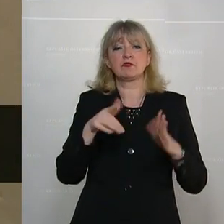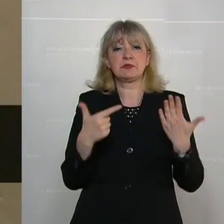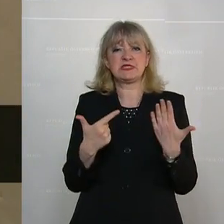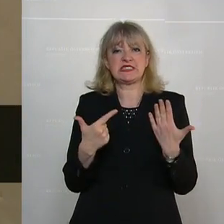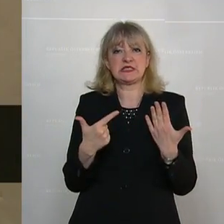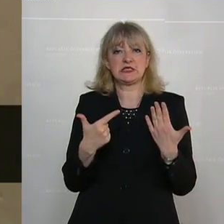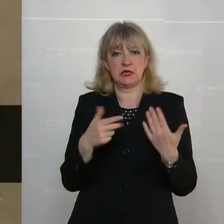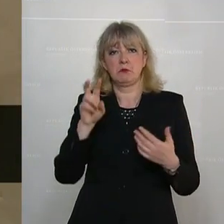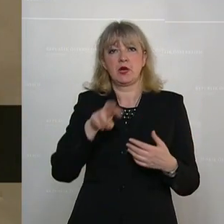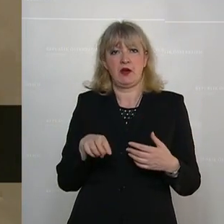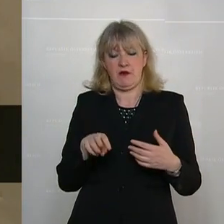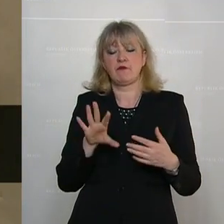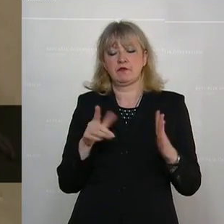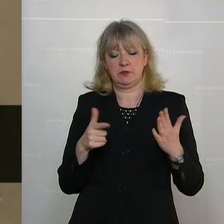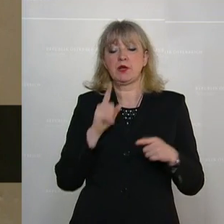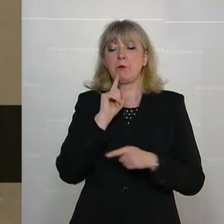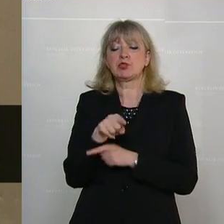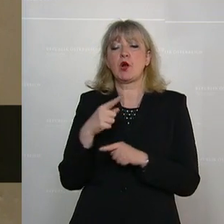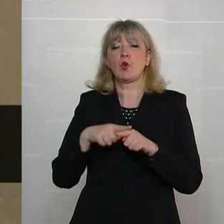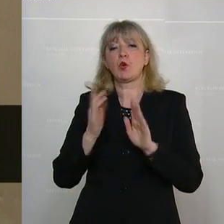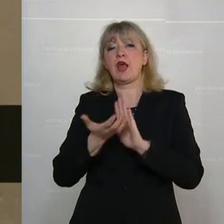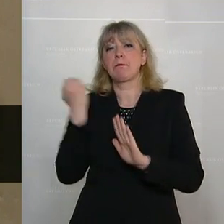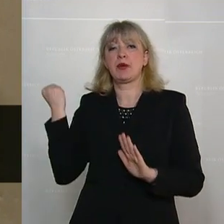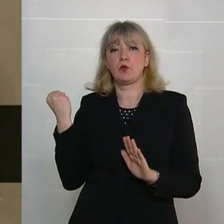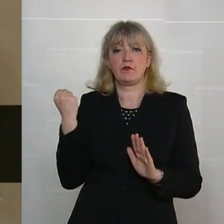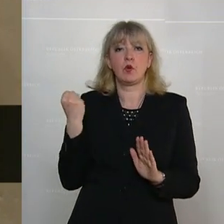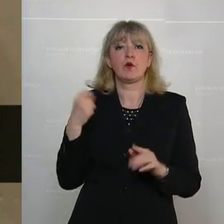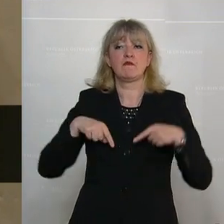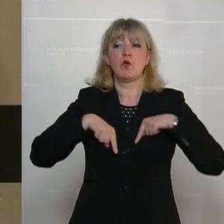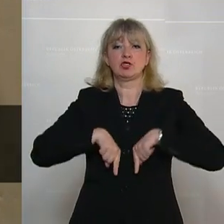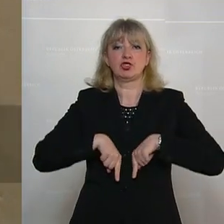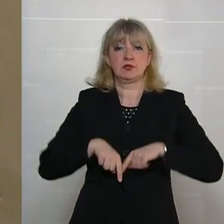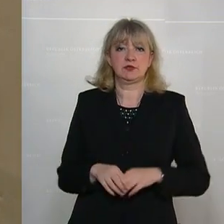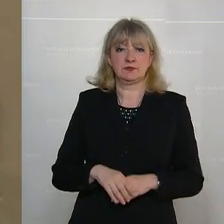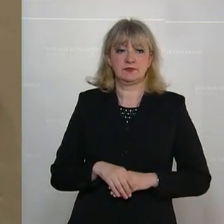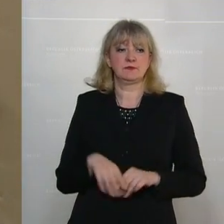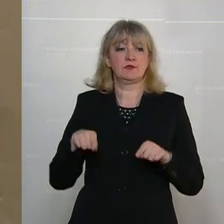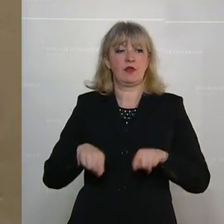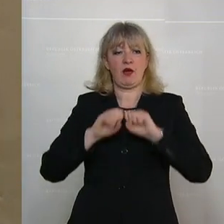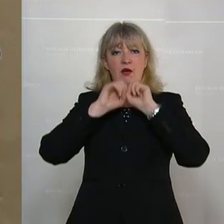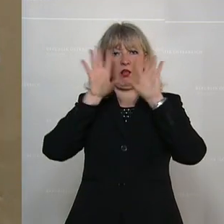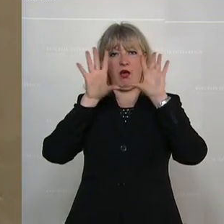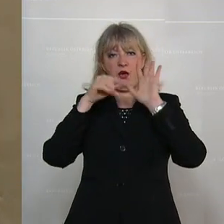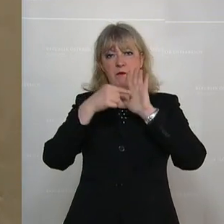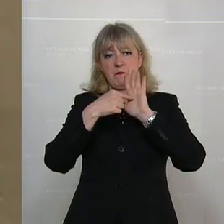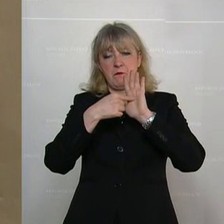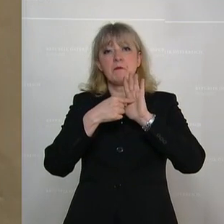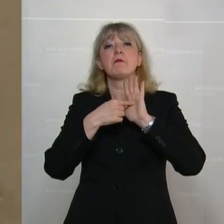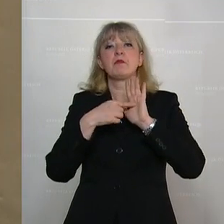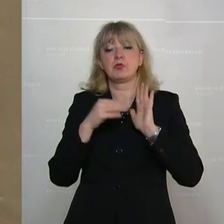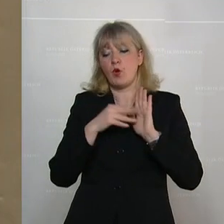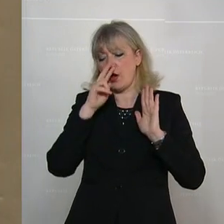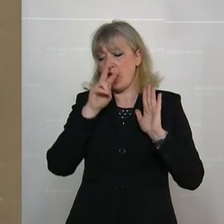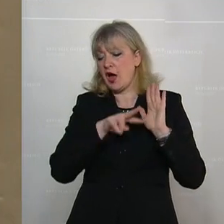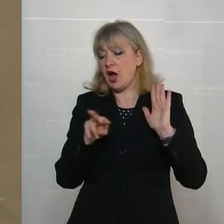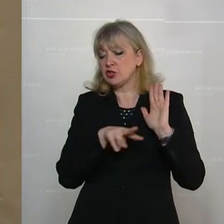75, Paragraf 75, Bestellung und Abberufung des Vorstands. Hier ist es klar und deutlich. Und dann schauen wir uns noch